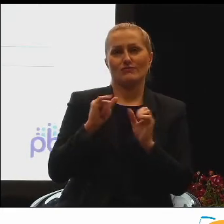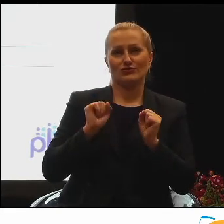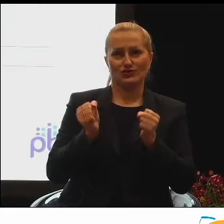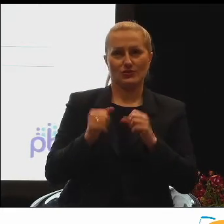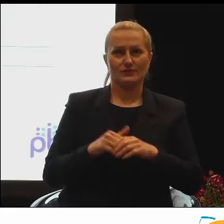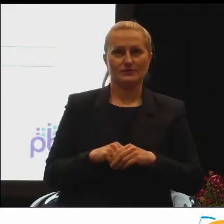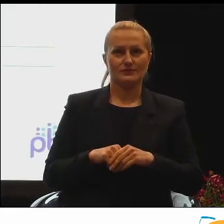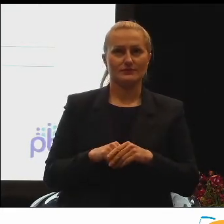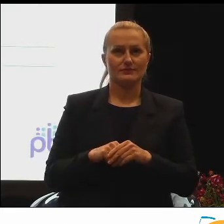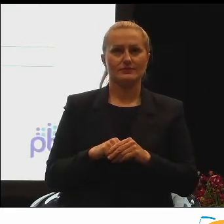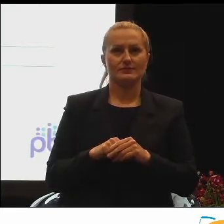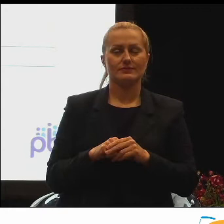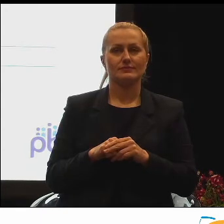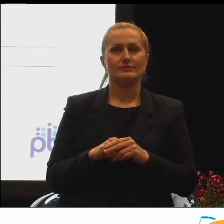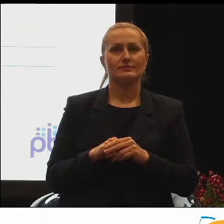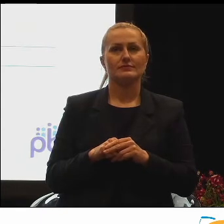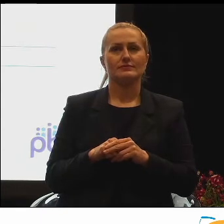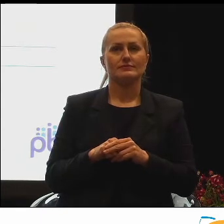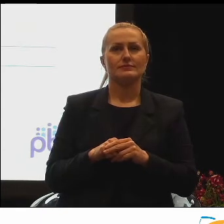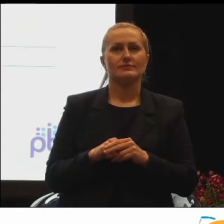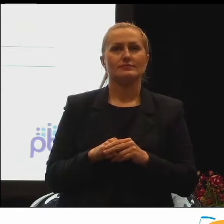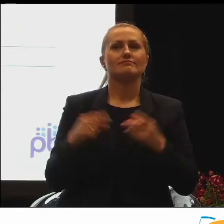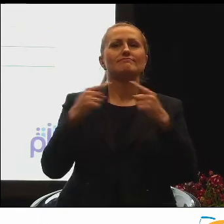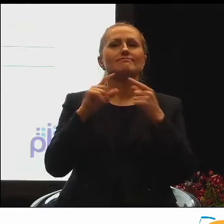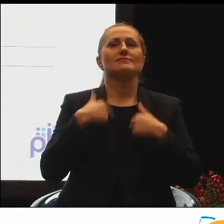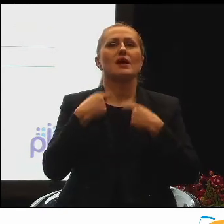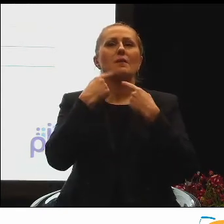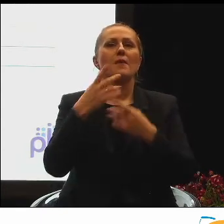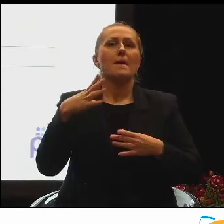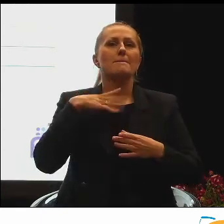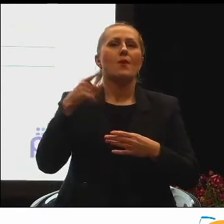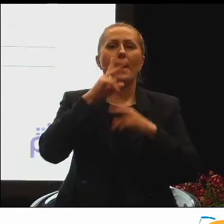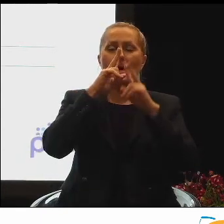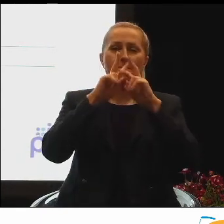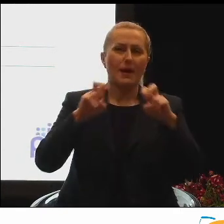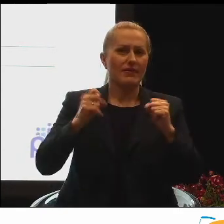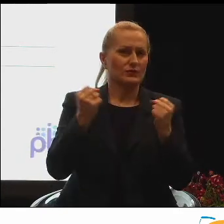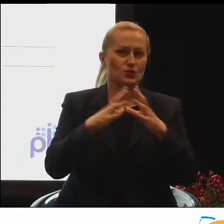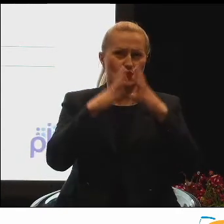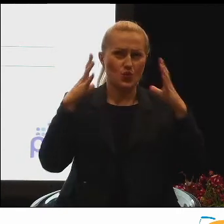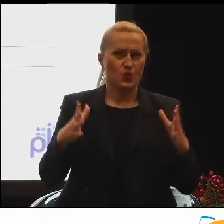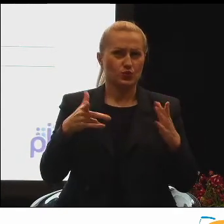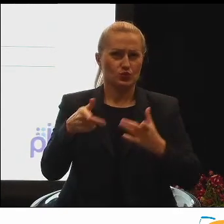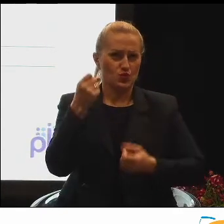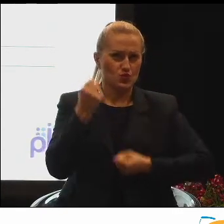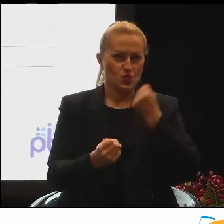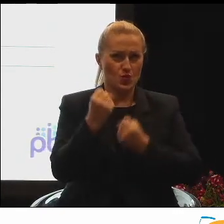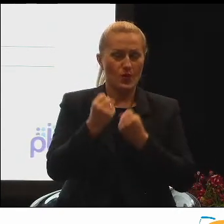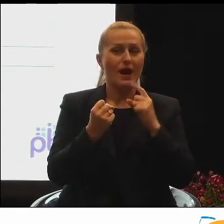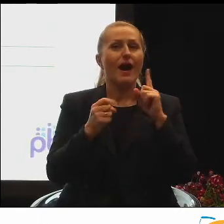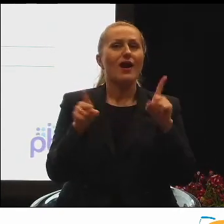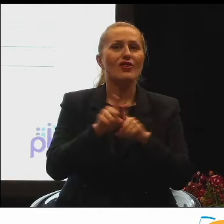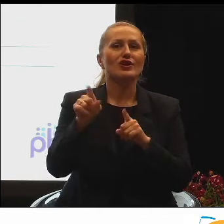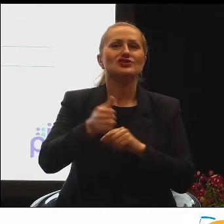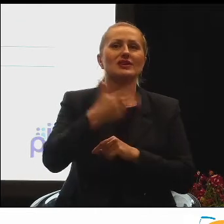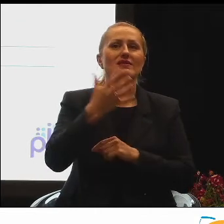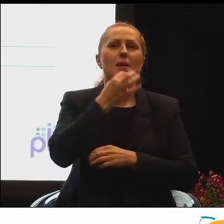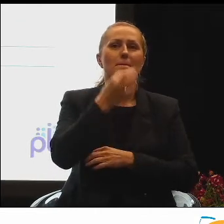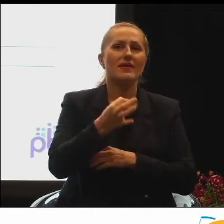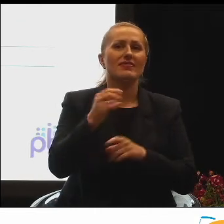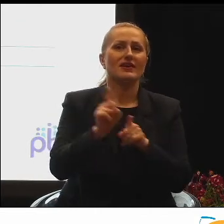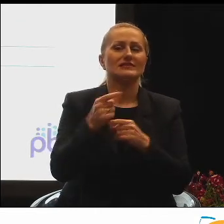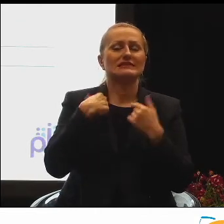Tutaj też kilka, no tak jak powiedziałam, badanie jest bardzo obszerne, trudne, ale też kilka pytań